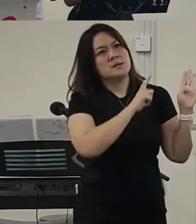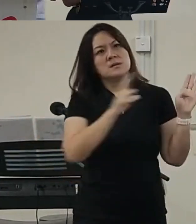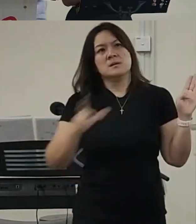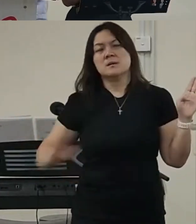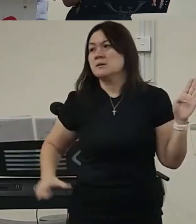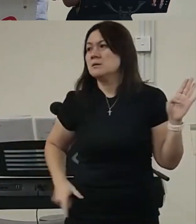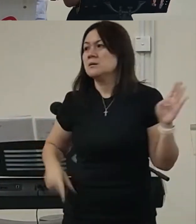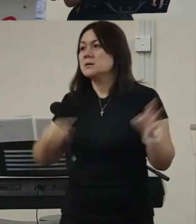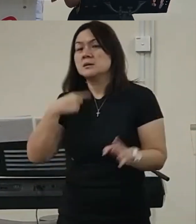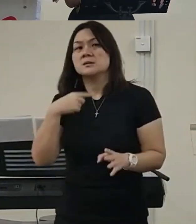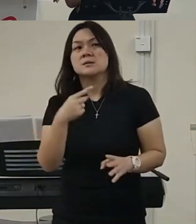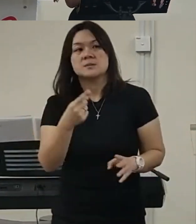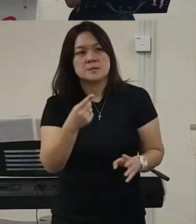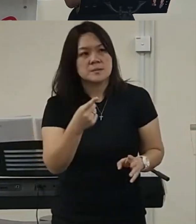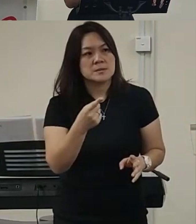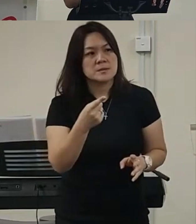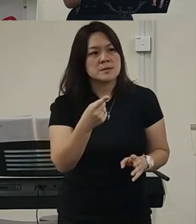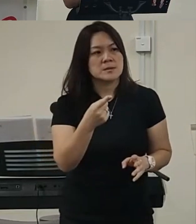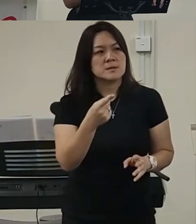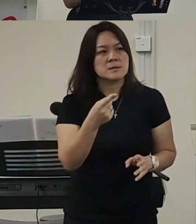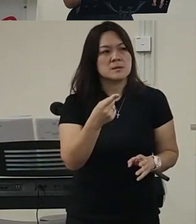那么我就听见神告诉我